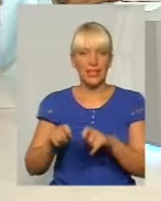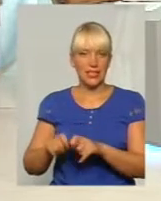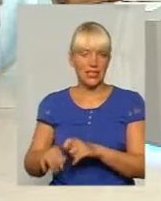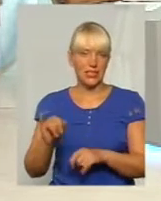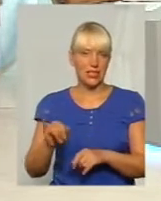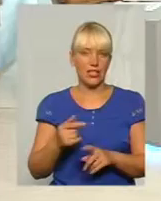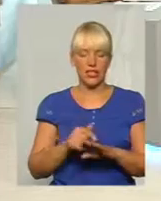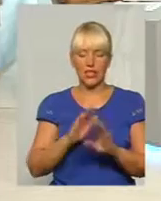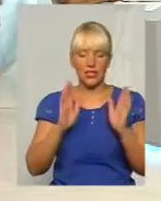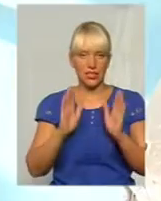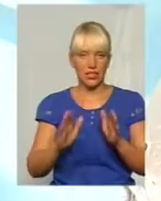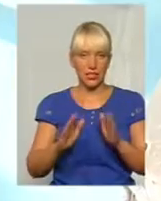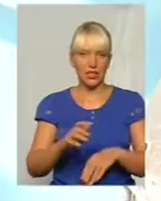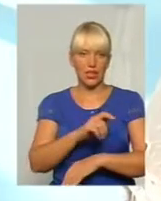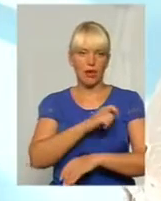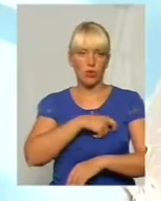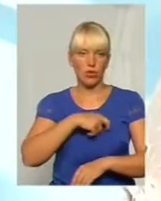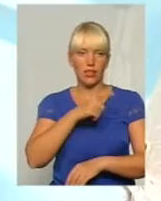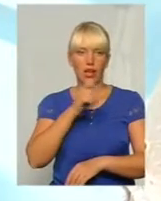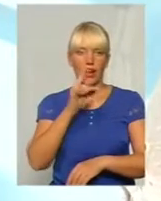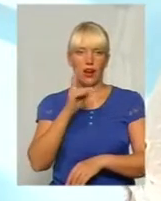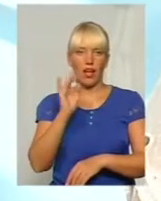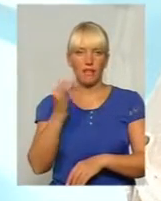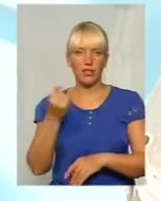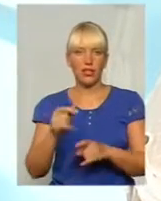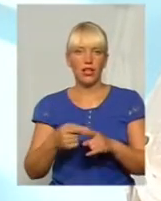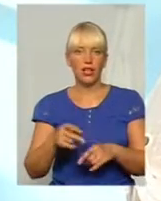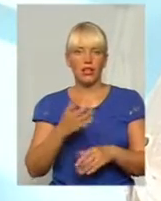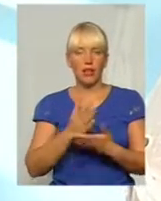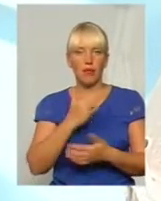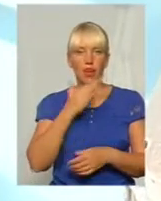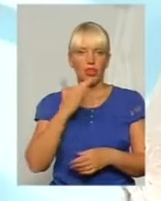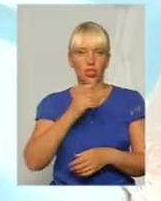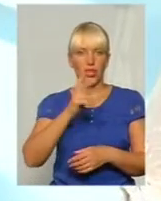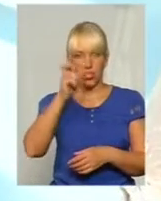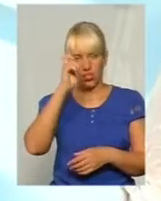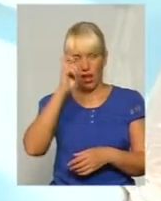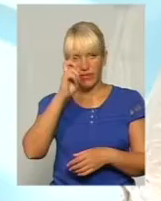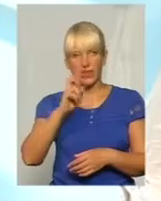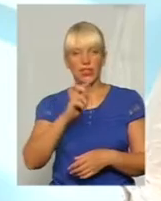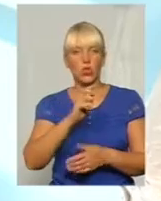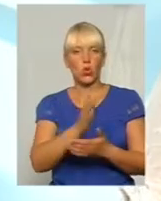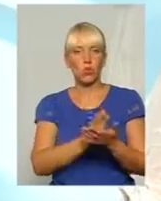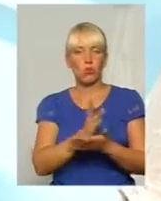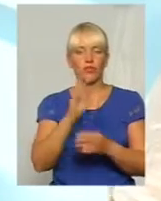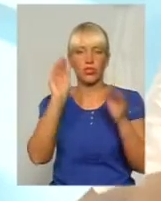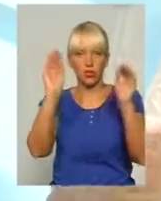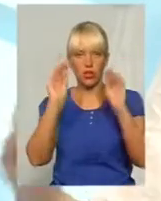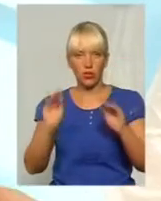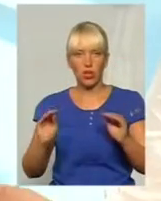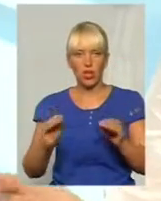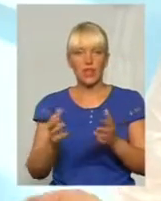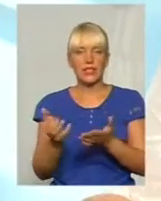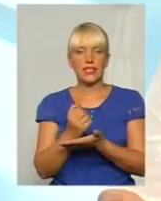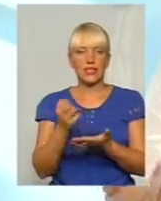депутат Харкавий, а є дуже багато державних службовців, які декларують просто фантастичні статки. Притом і вони, а дружини